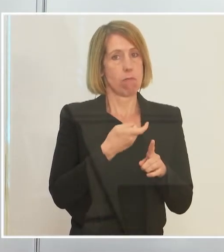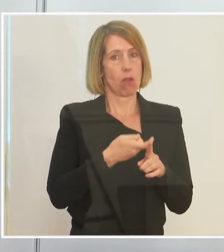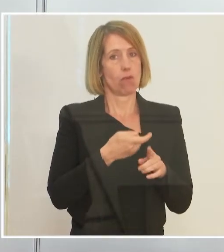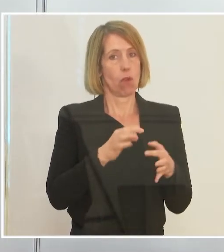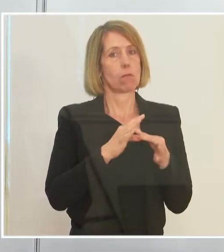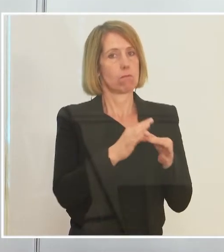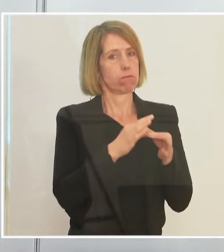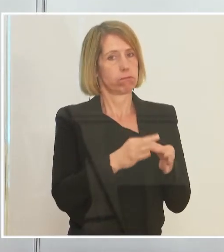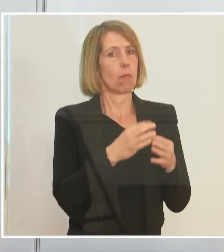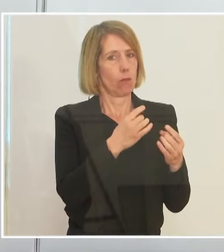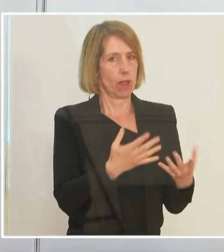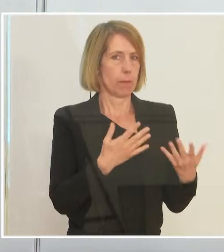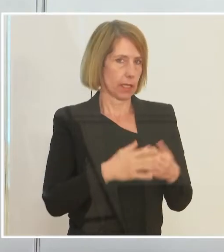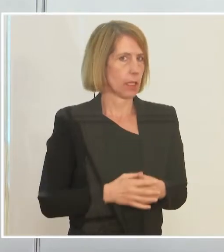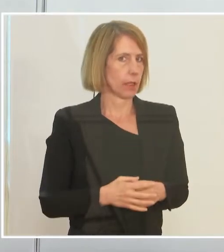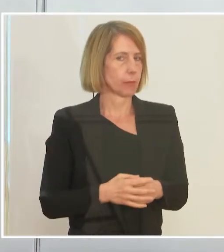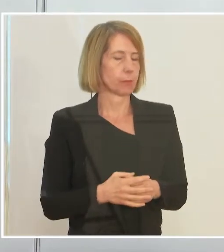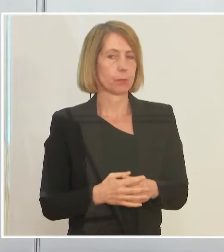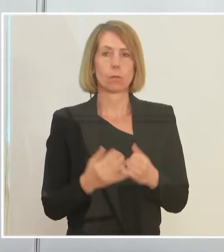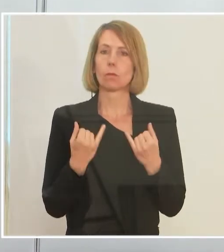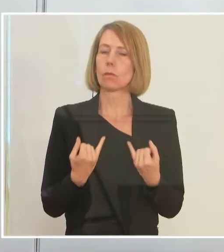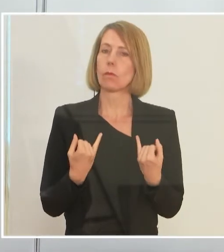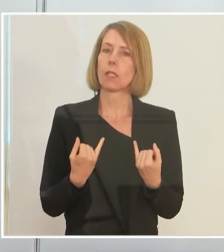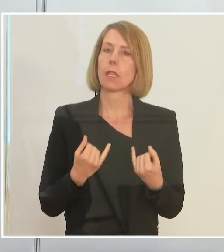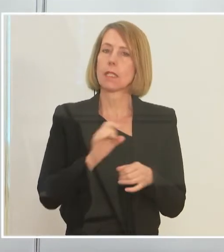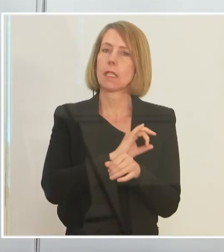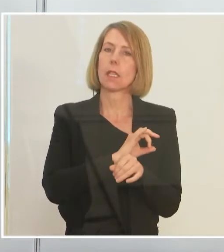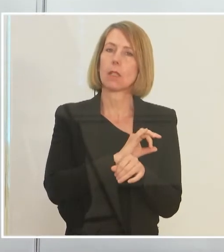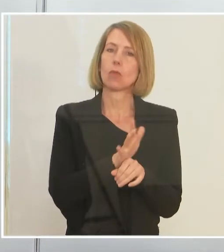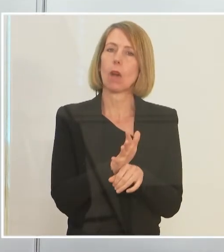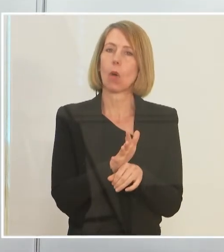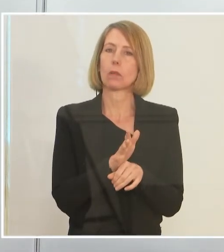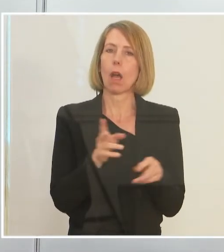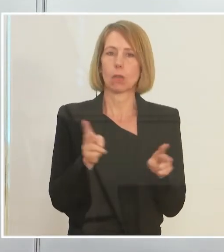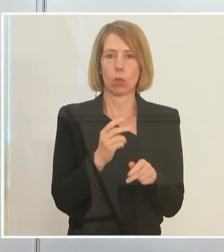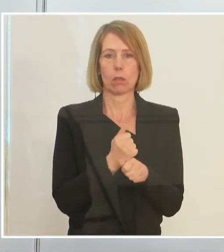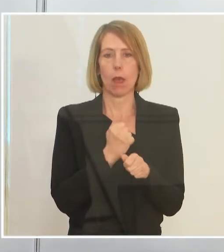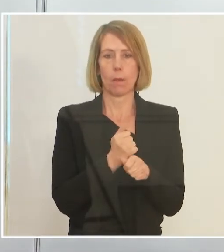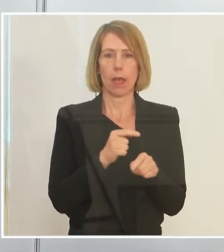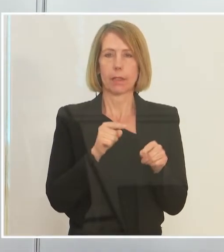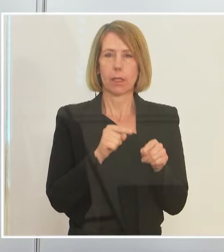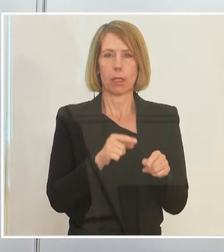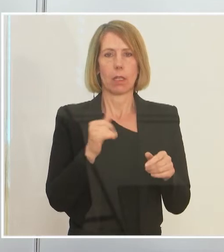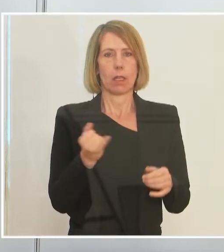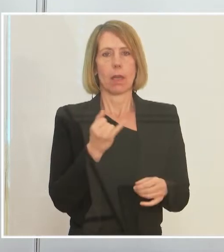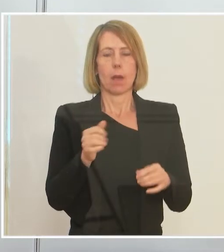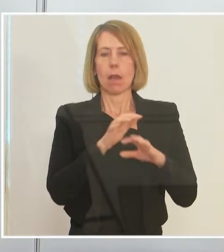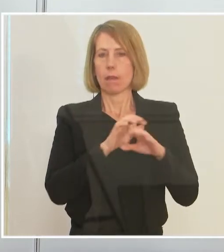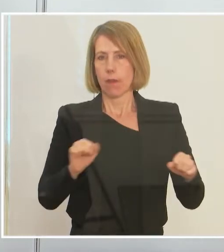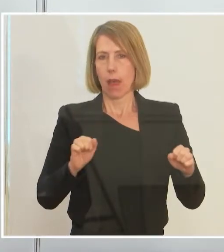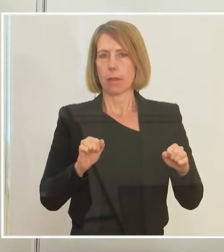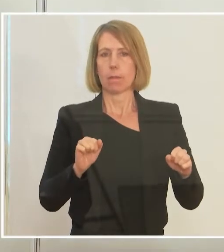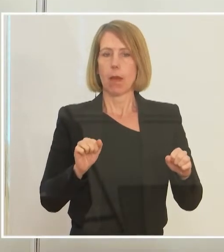Es ist ja so, dass in der jetzigen Corona-Kurzarbeit es stets eine Vereinbarung zwischen